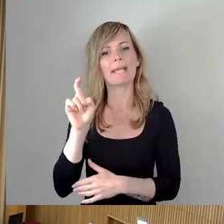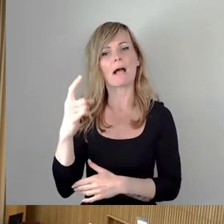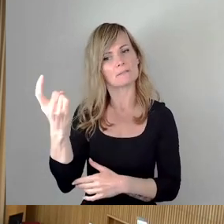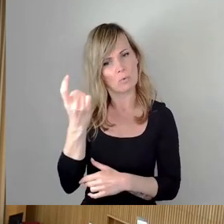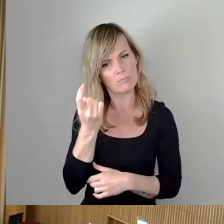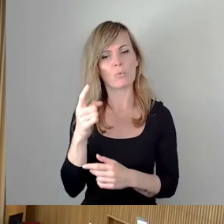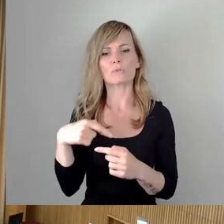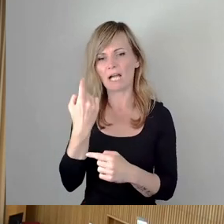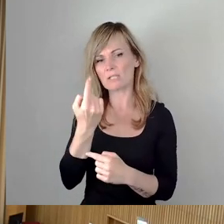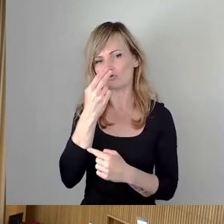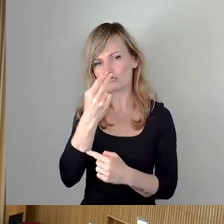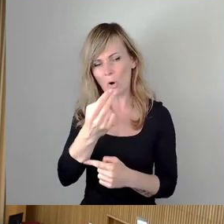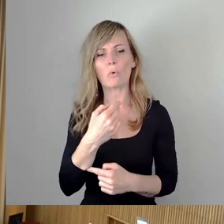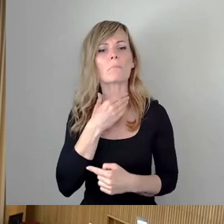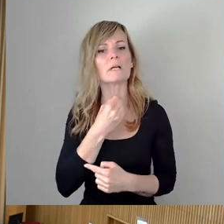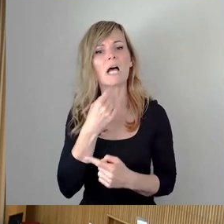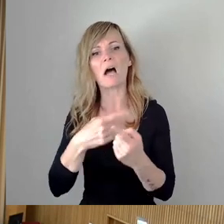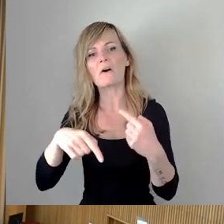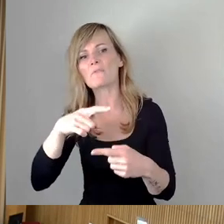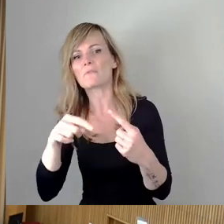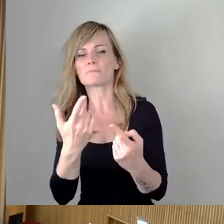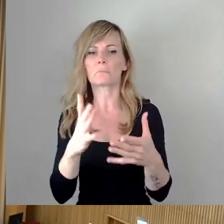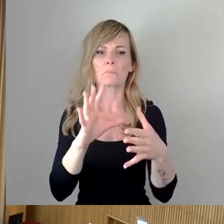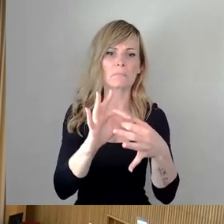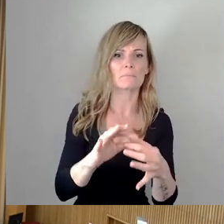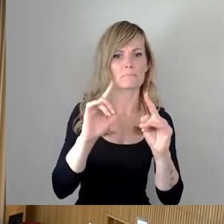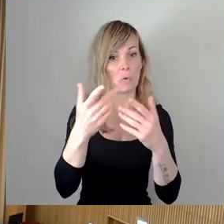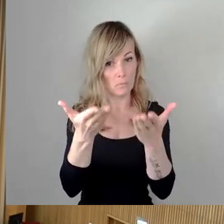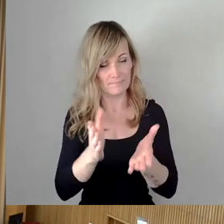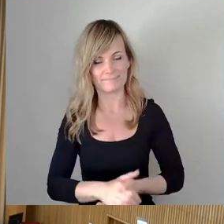dass weitere Reden sollten. Herr Pinkert, bitte.